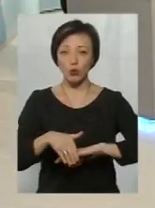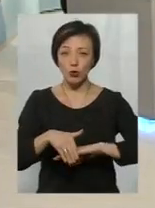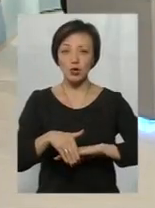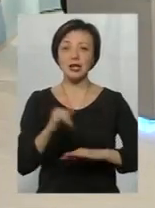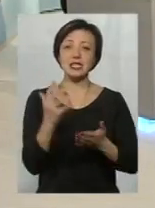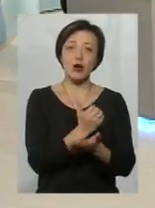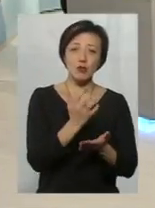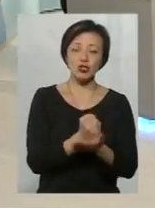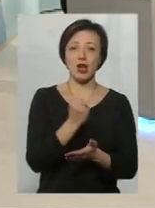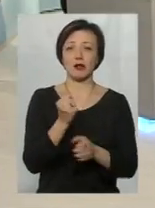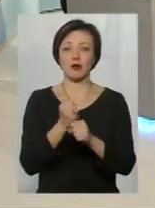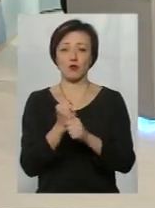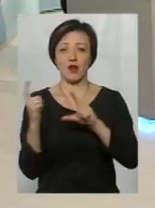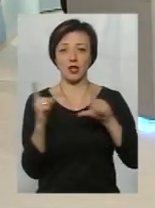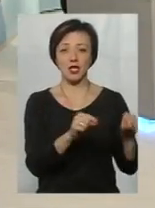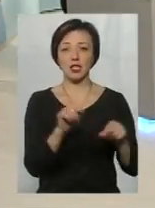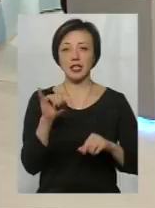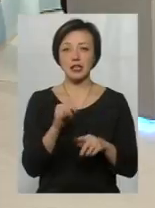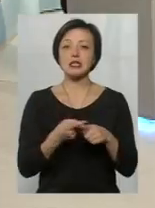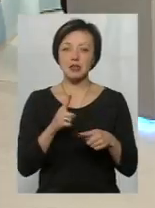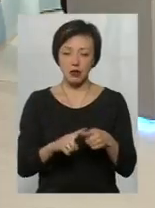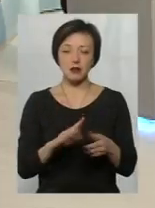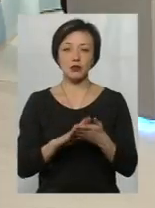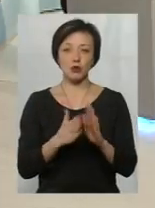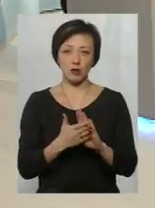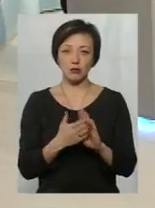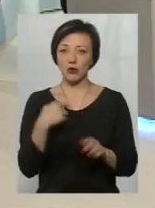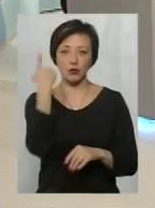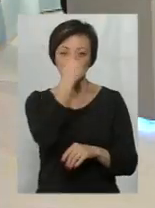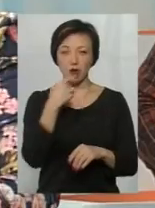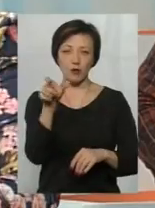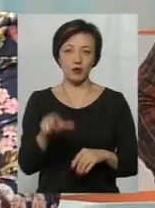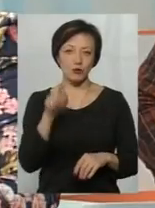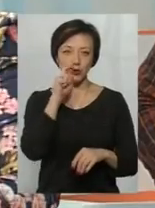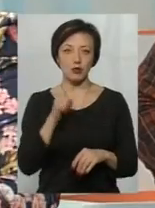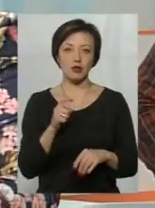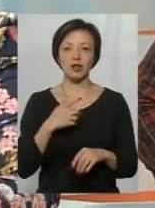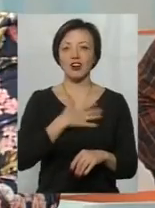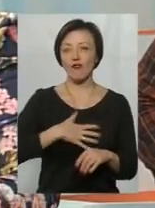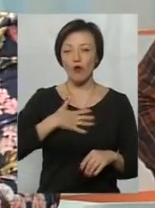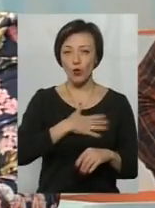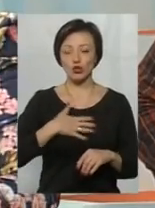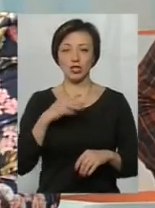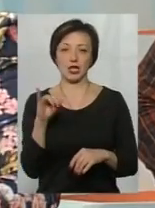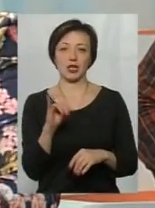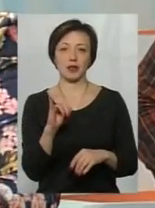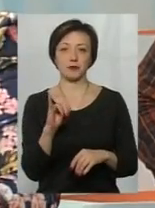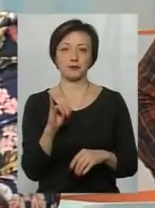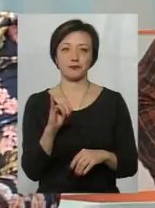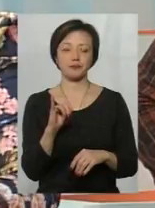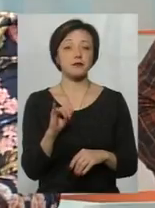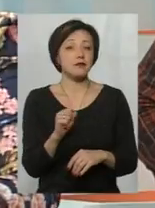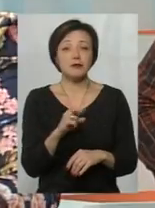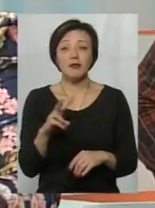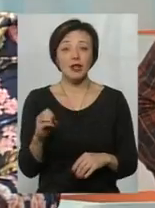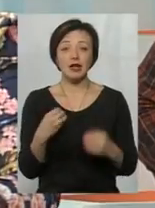заробітчани туди йдуть працювати, ця тенденція, мене особисто, громадянина України, і тривожить. Але